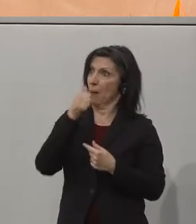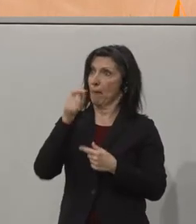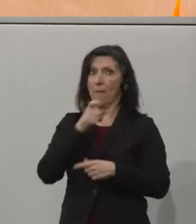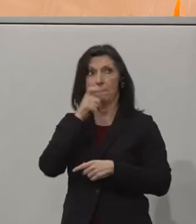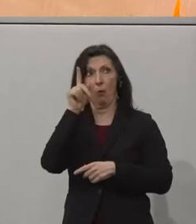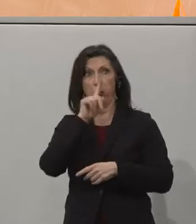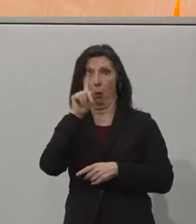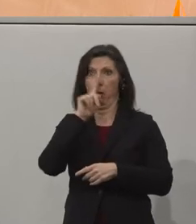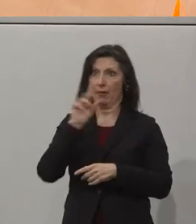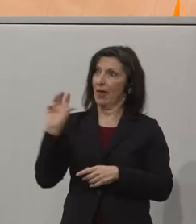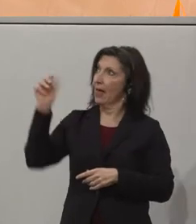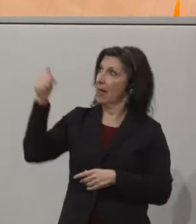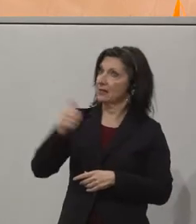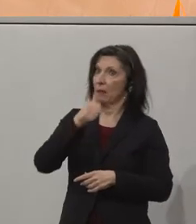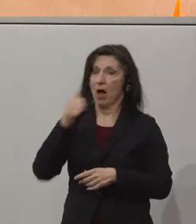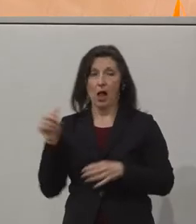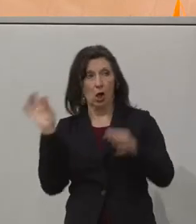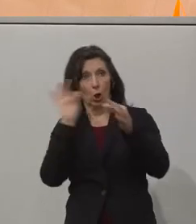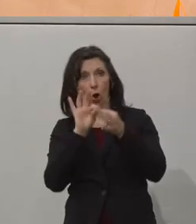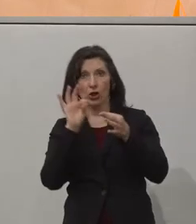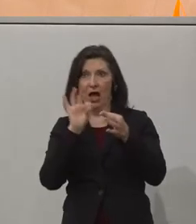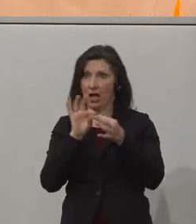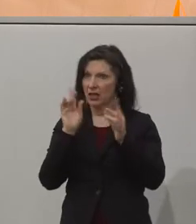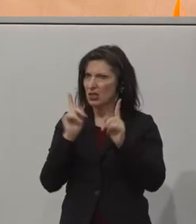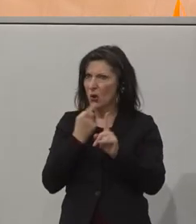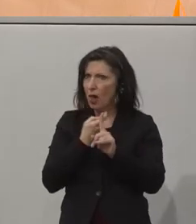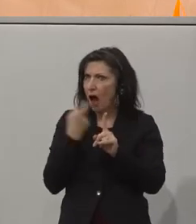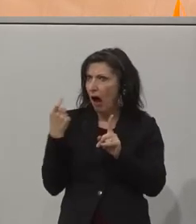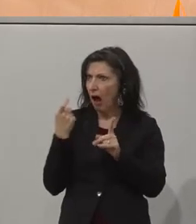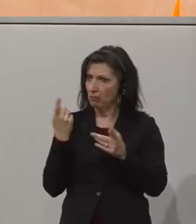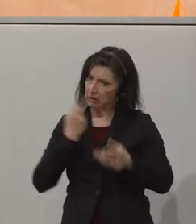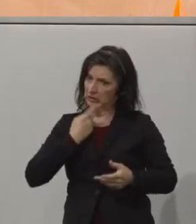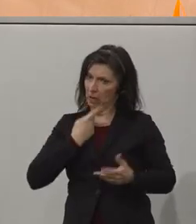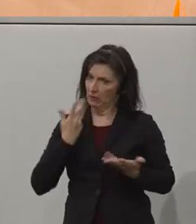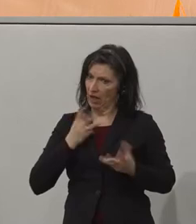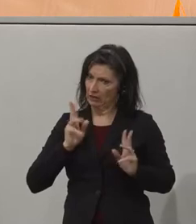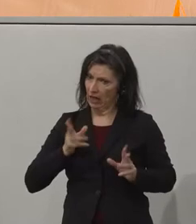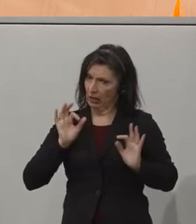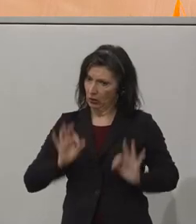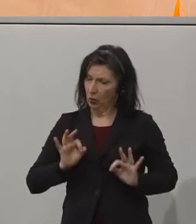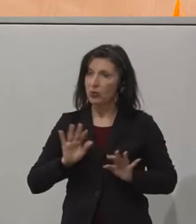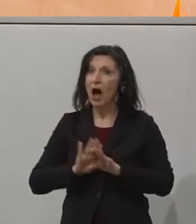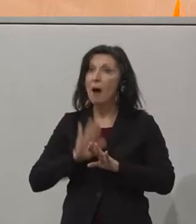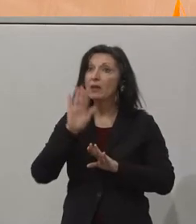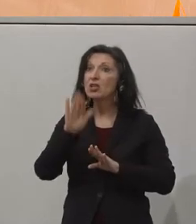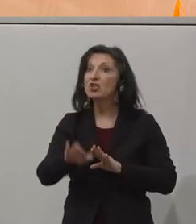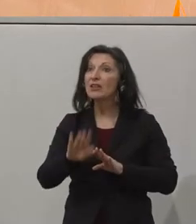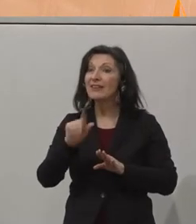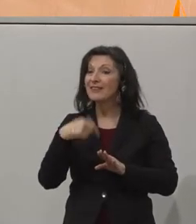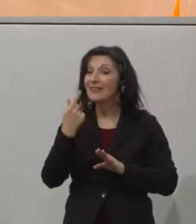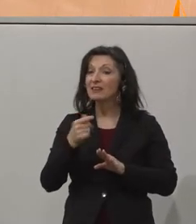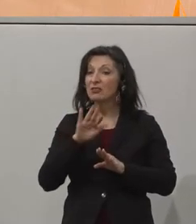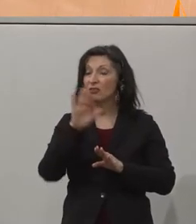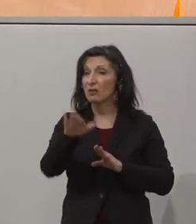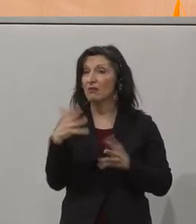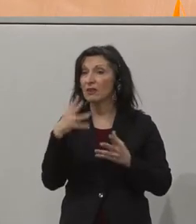Sie werden die ersten Kontakte knüpfen und für sich herausfinden, was Sie gut können. Aber der nächste Schritt ist dann, in den Betrieb zu gehen. Und je